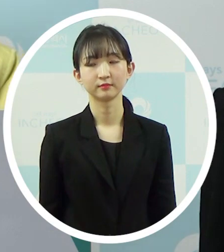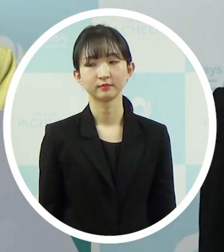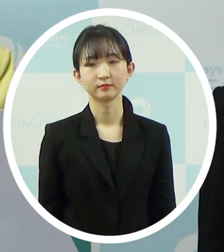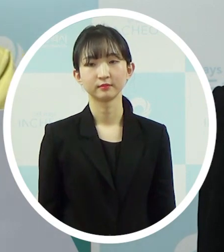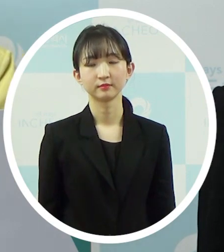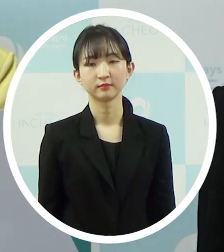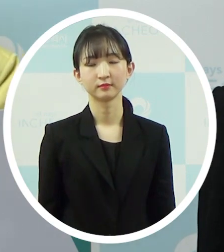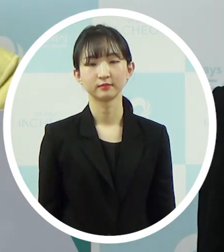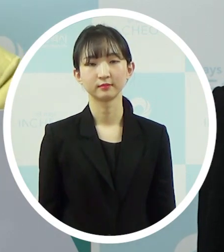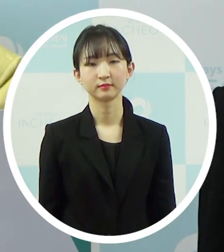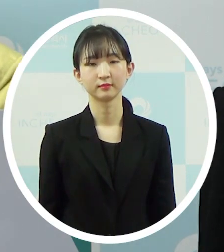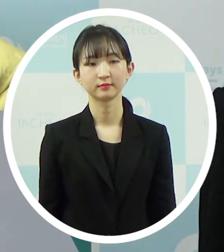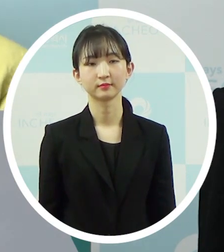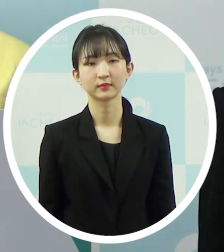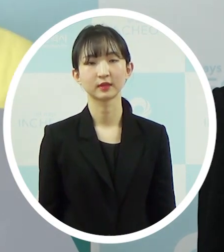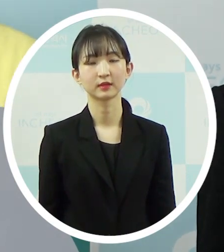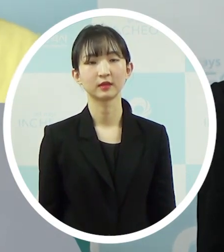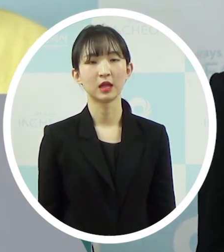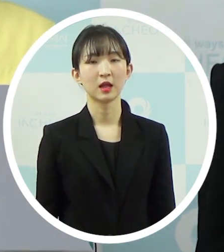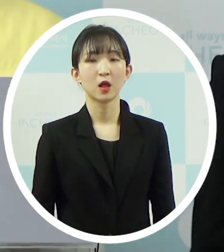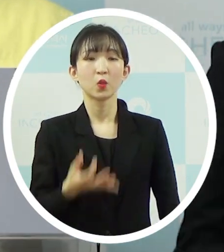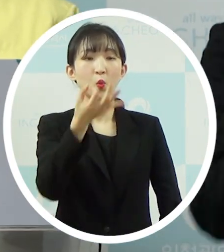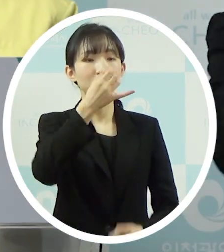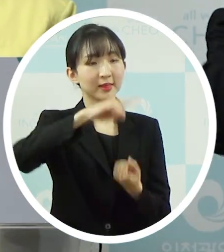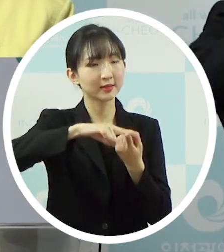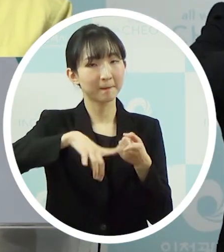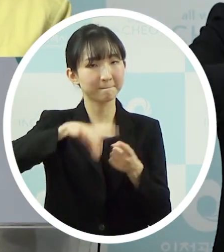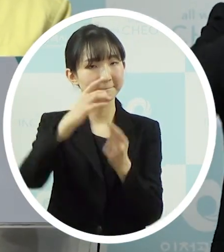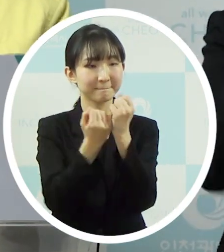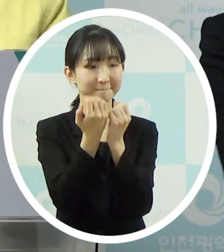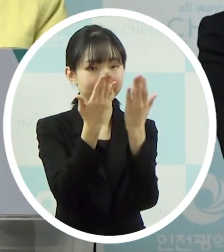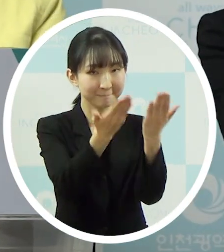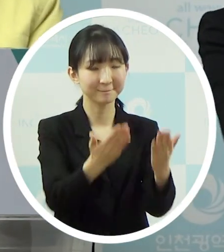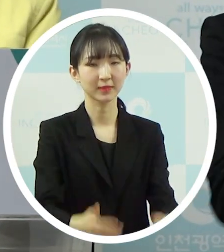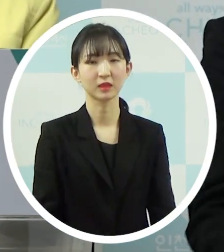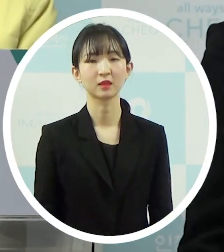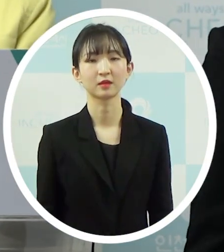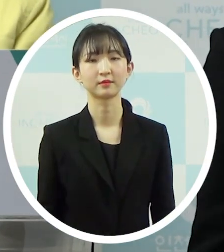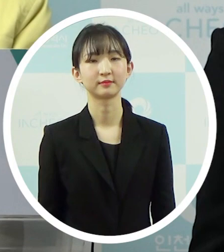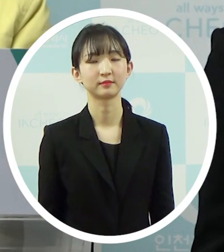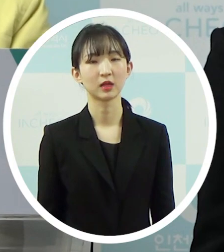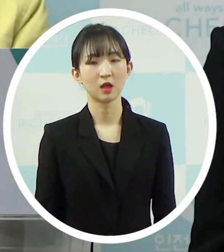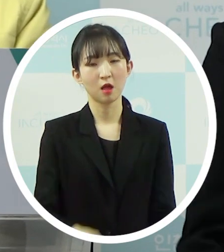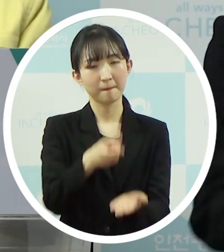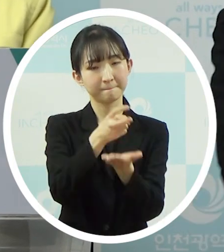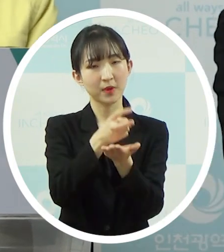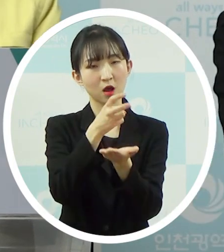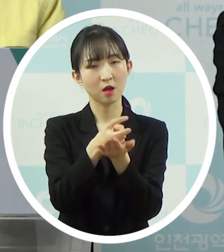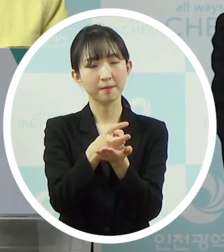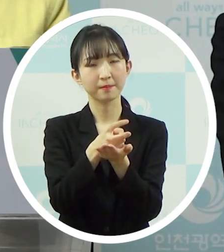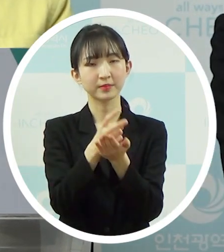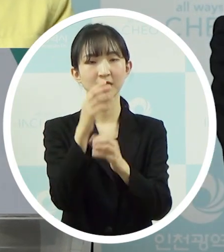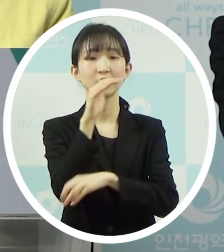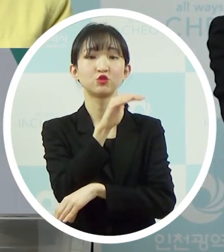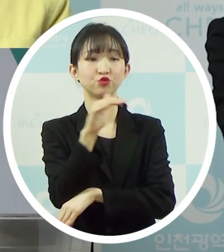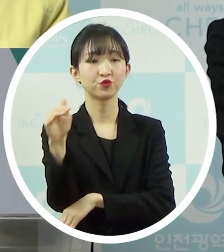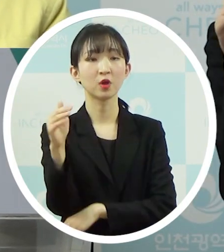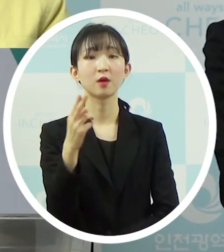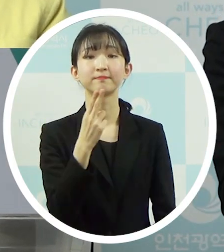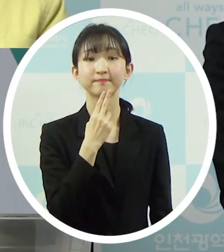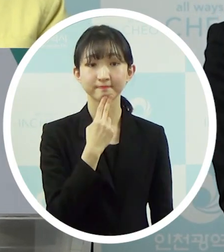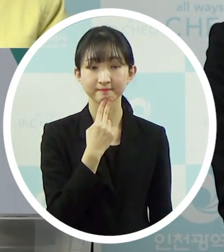네 저 기조실장입니다. 비용 문제 먼저 말씀드리면 법적인 검사 기준에 들어가지 않는 경우에는